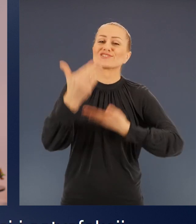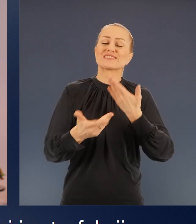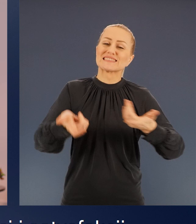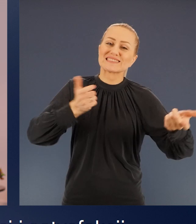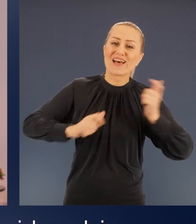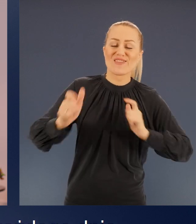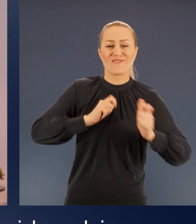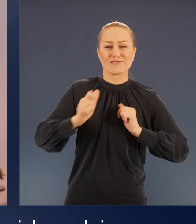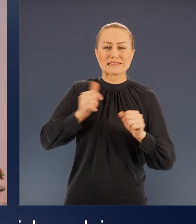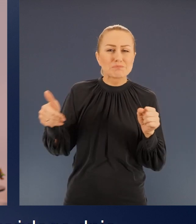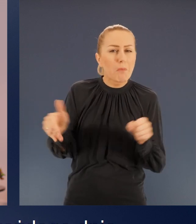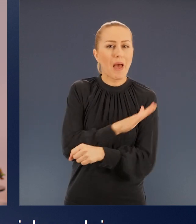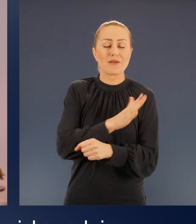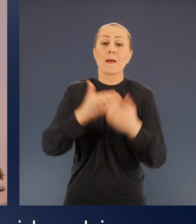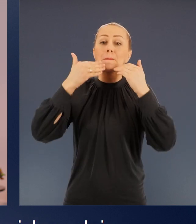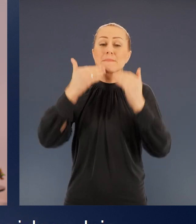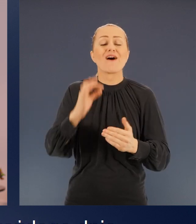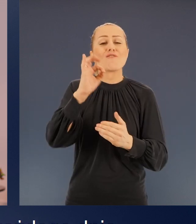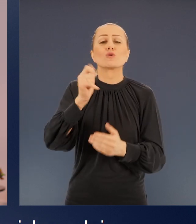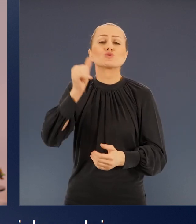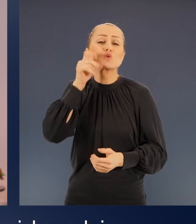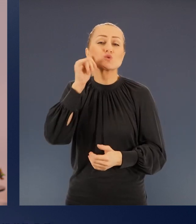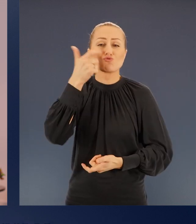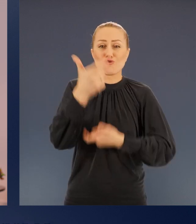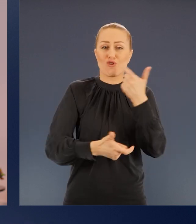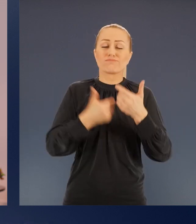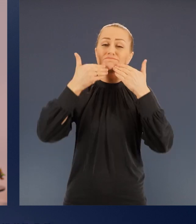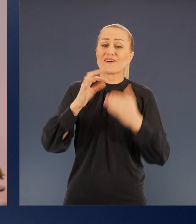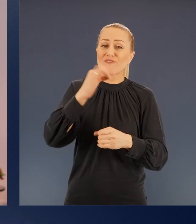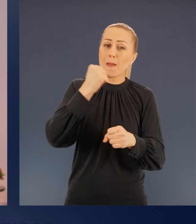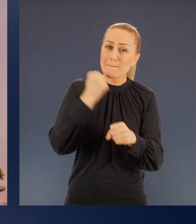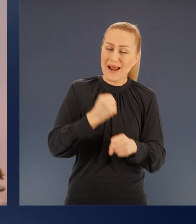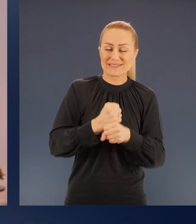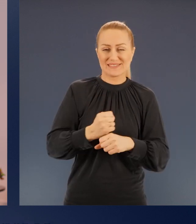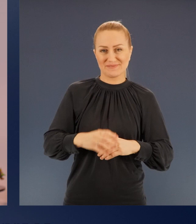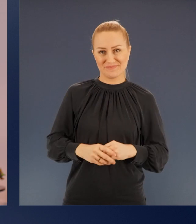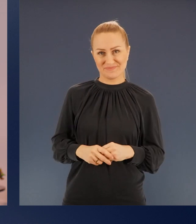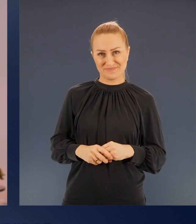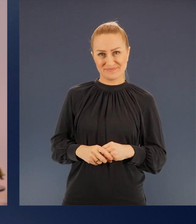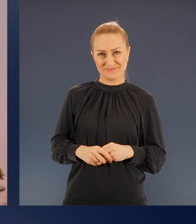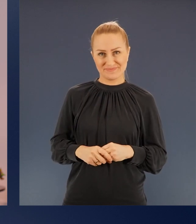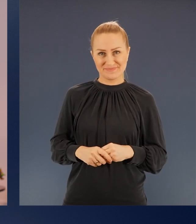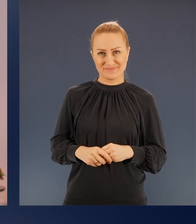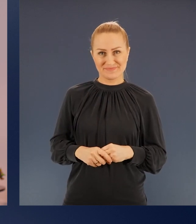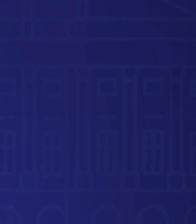radości i satysfakcji z tego, czego dokonują Panie każdego dnia swoim wysiłkiem i swoją pracą.